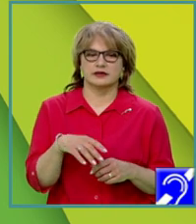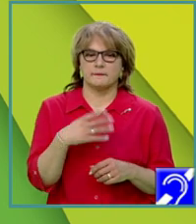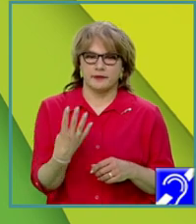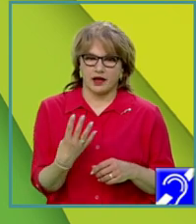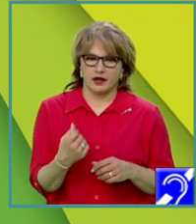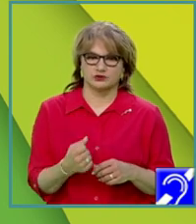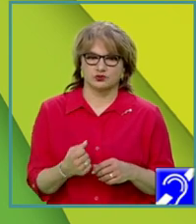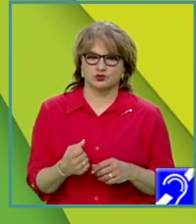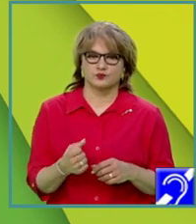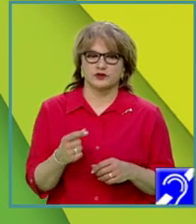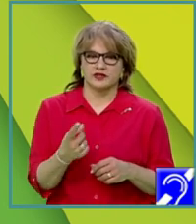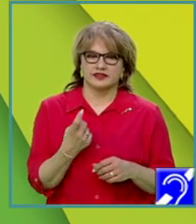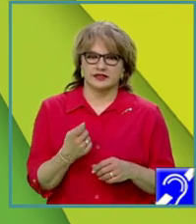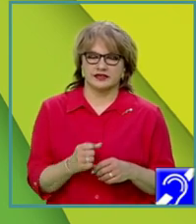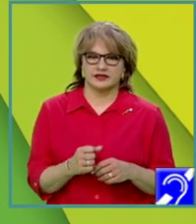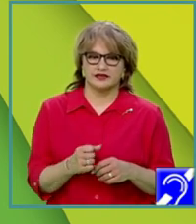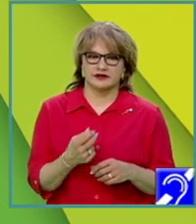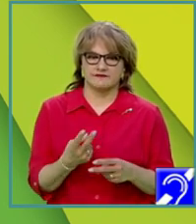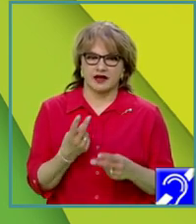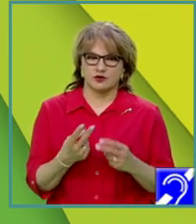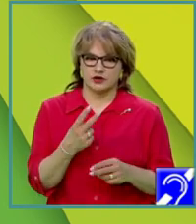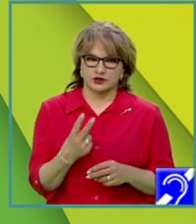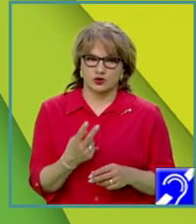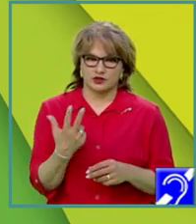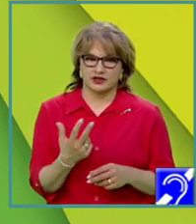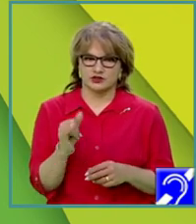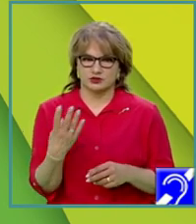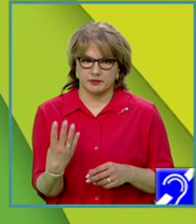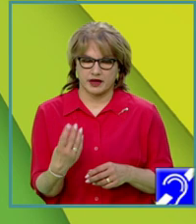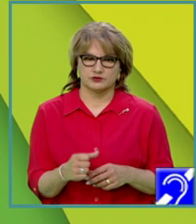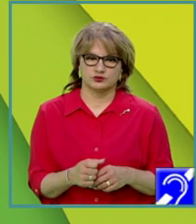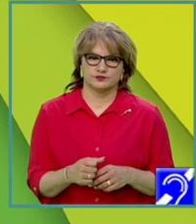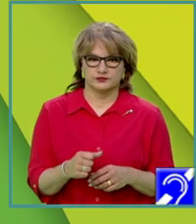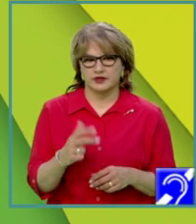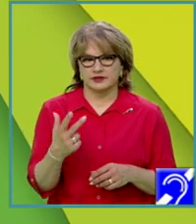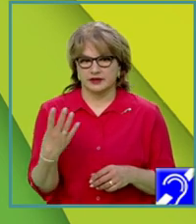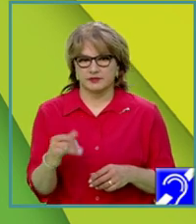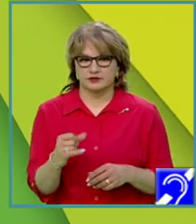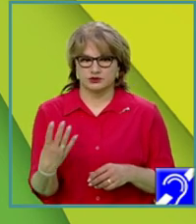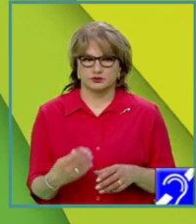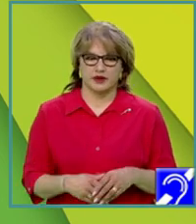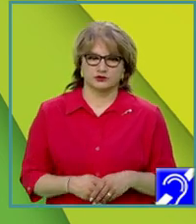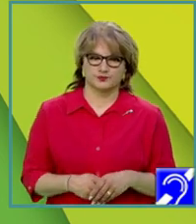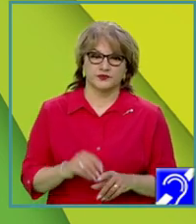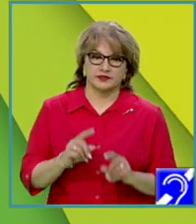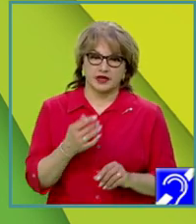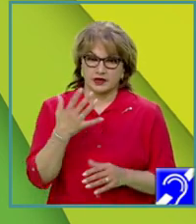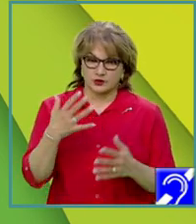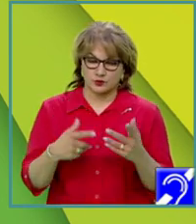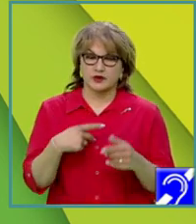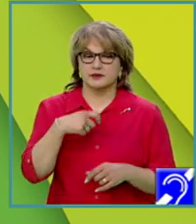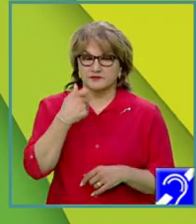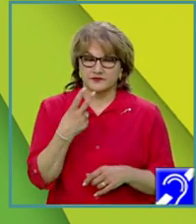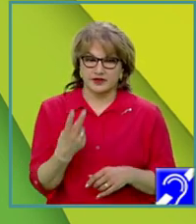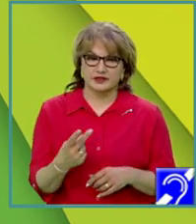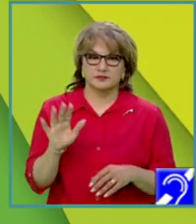valori, din valorile 2, 3 și 4, 3, 4 și 4. Dacă le numărăm, vom constata